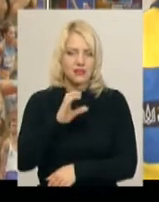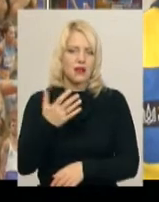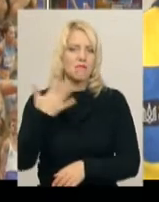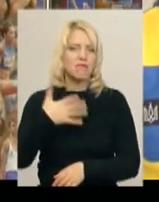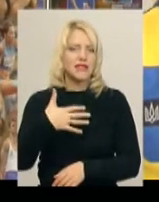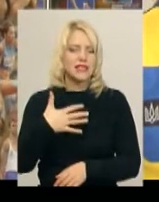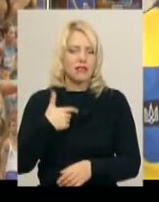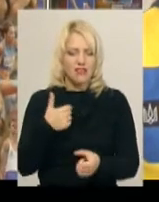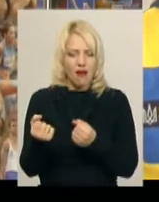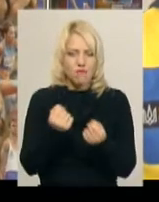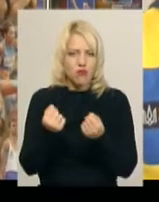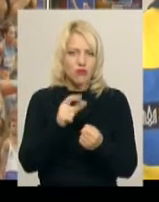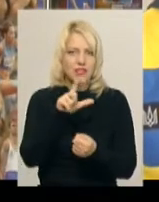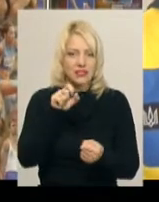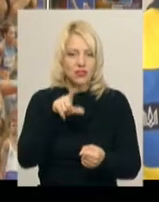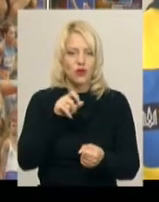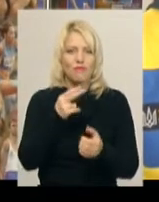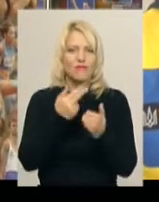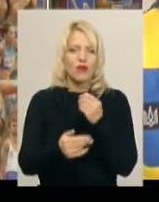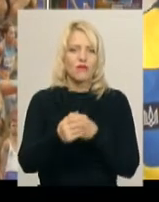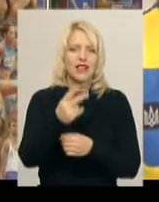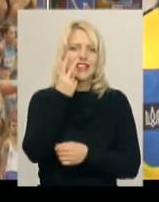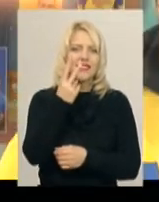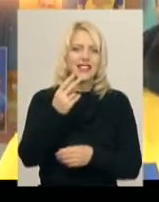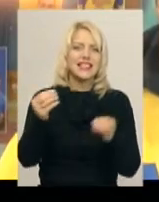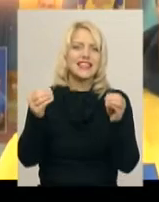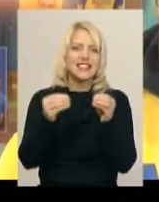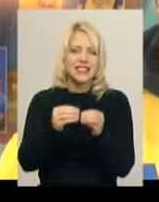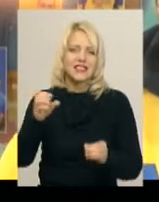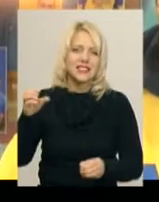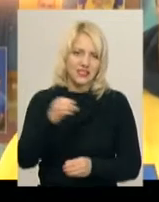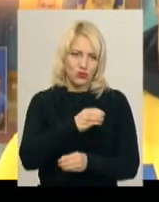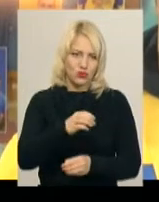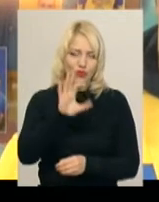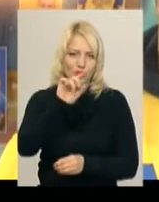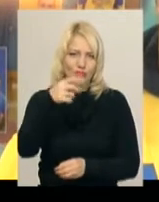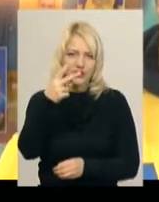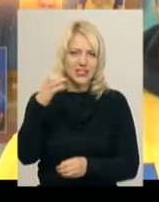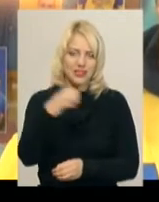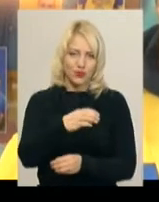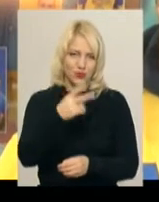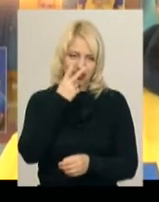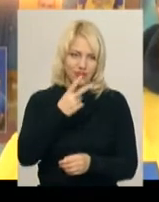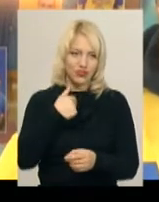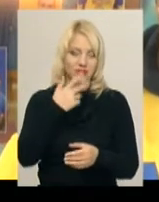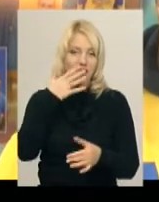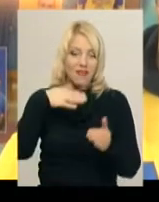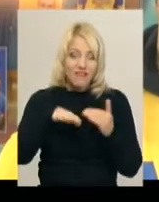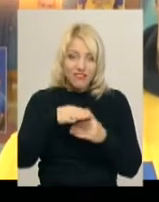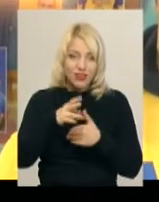золото, але програв тільки 2,1 секунди. Всього 2,1 секунди, дивлячись відео,